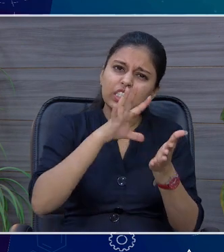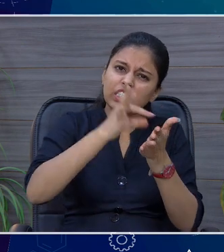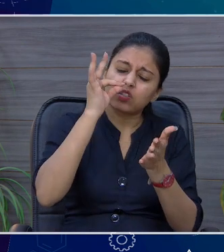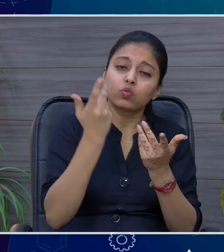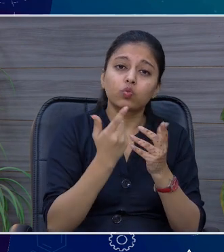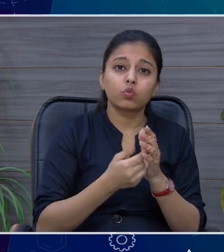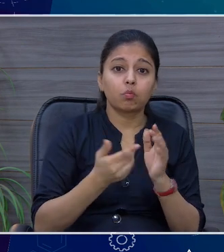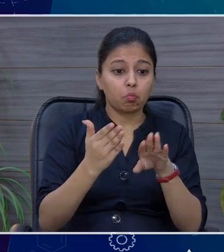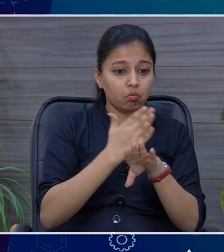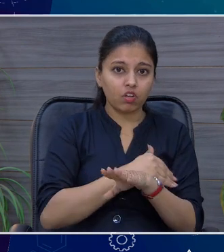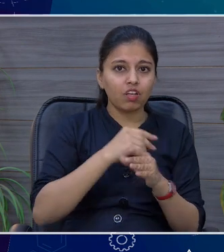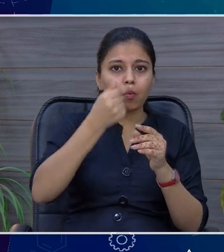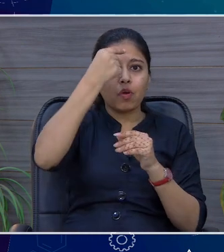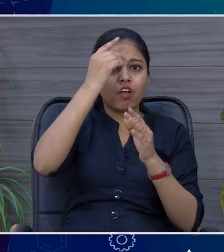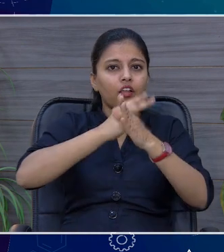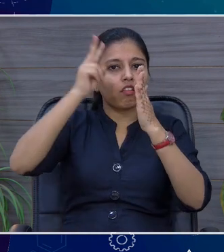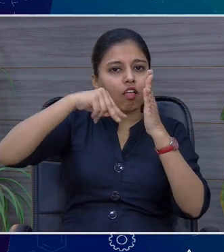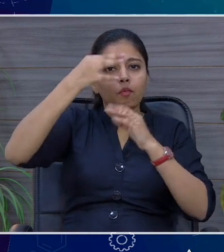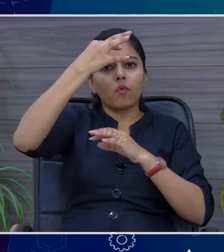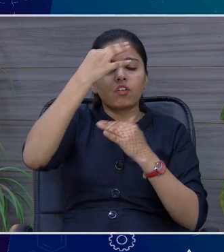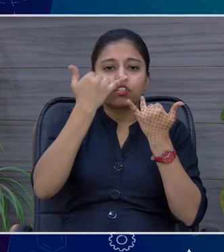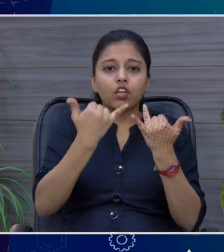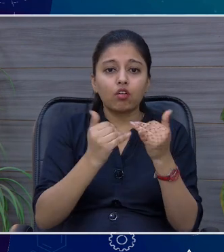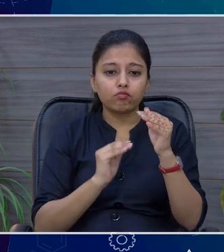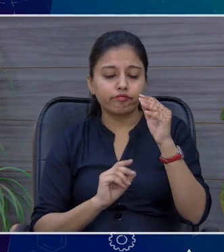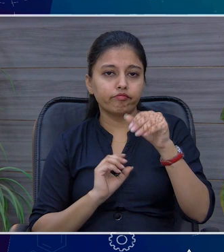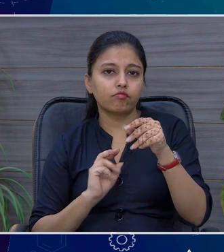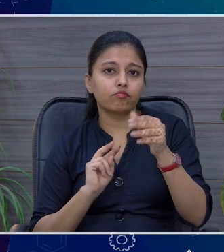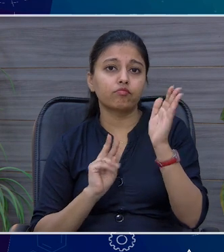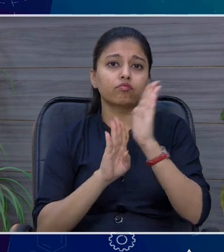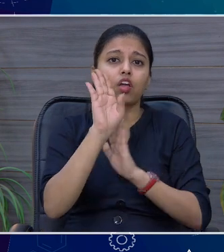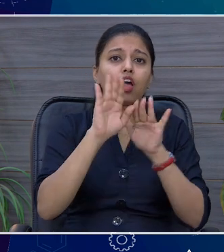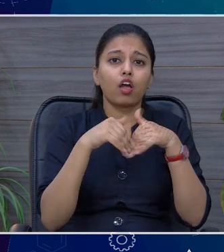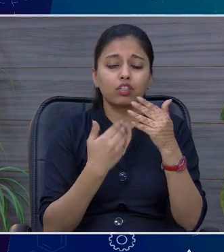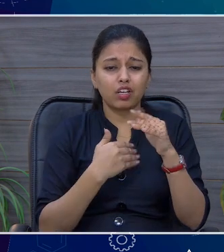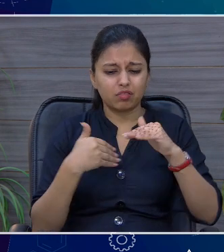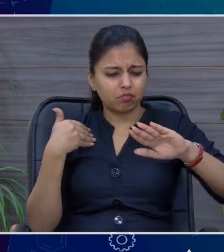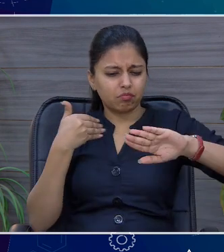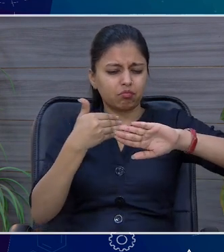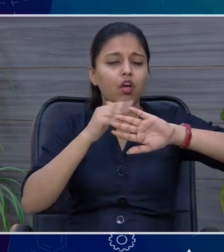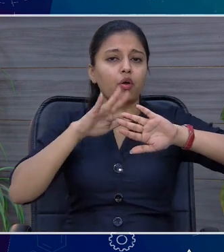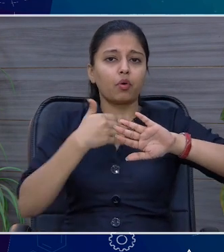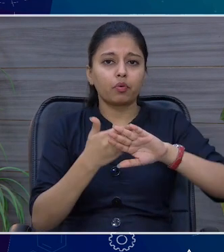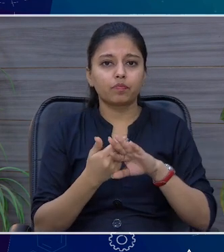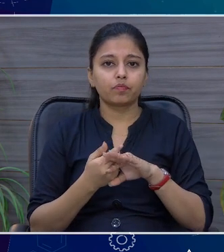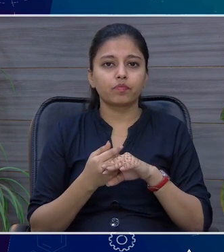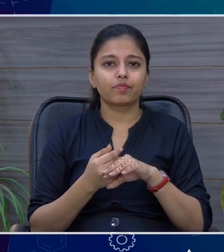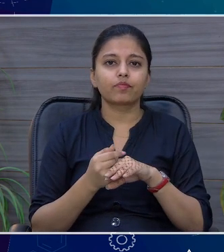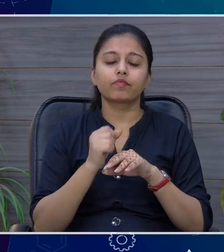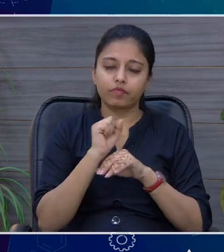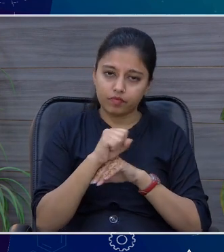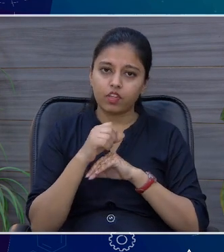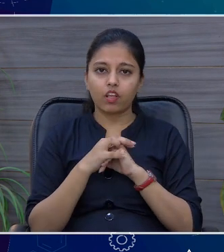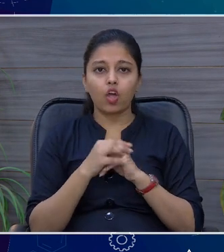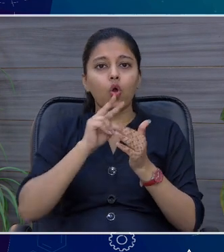दिस्लेक्सिक थे आपके साथ कंडिशन थी उससे ओवर कम किया यह दूरी कैसे थे हुई सर्क कॉपी राइटिंग के पीछे